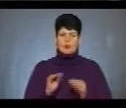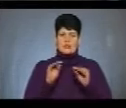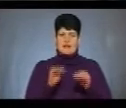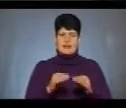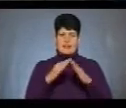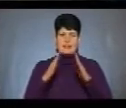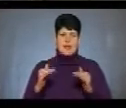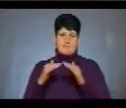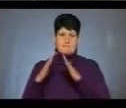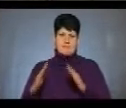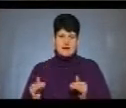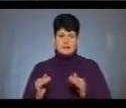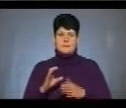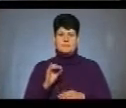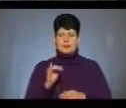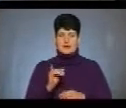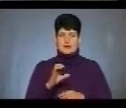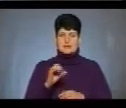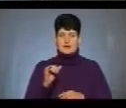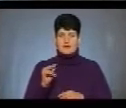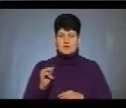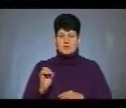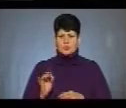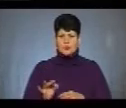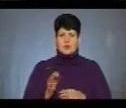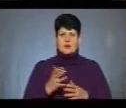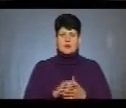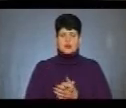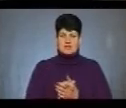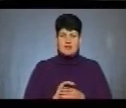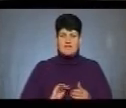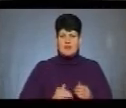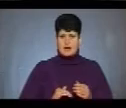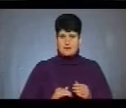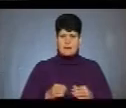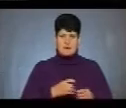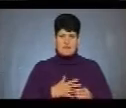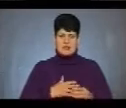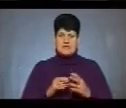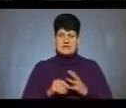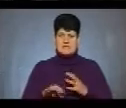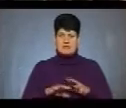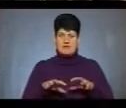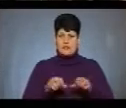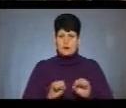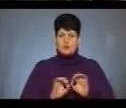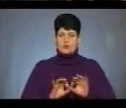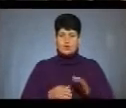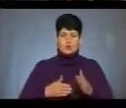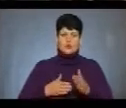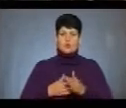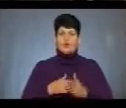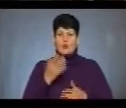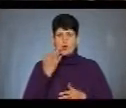намети. Інна Савченко, волонтерка з асоціації фермерів та приватних землевласників України, розповідає, доки планують